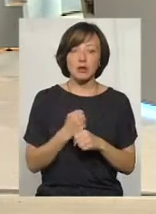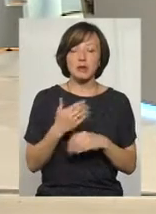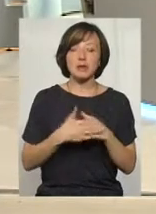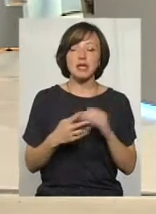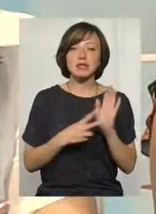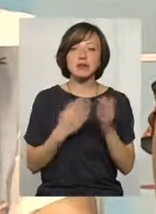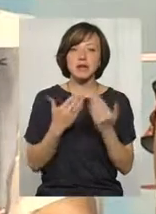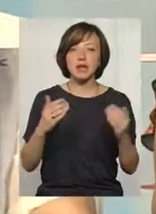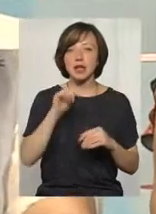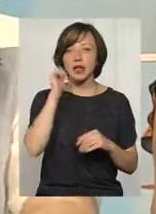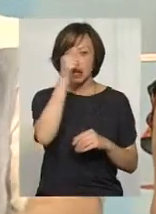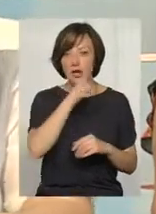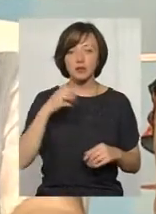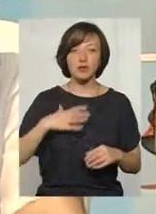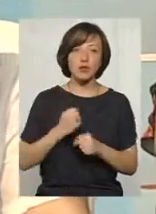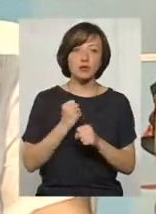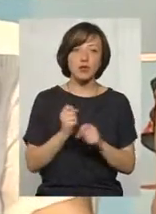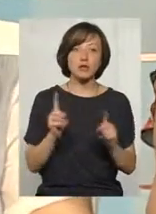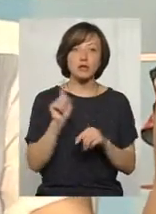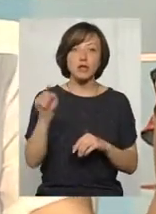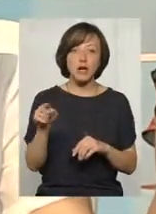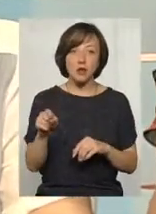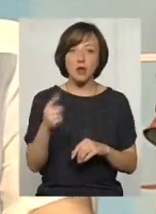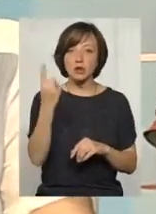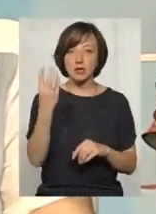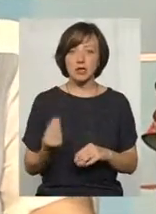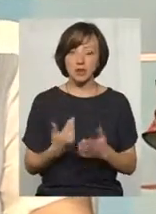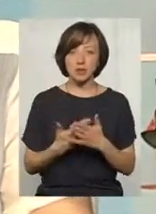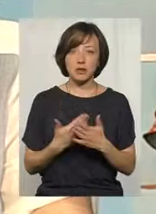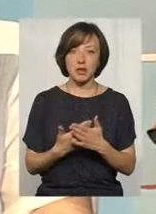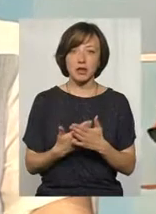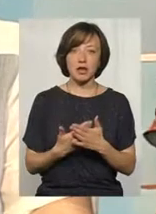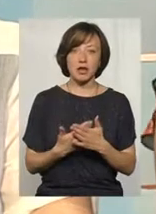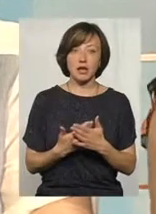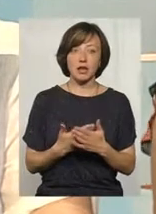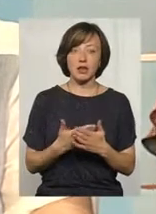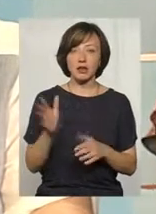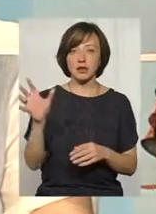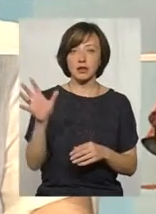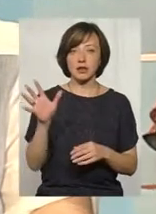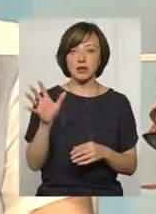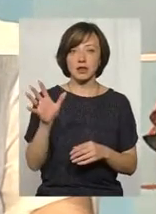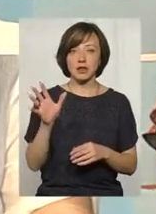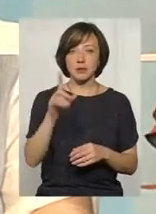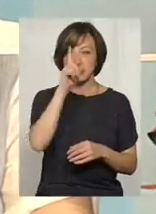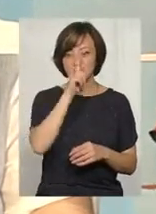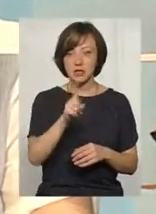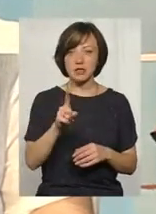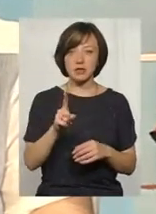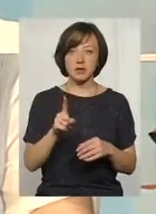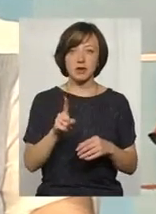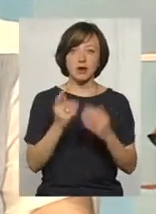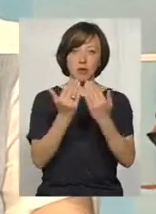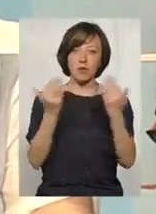семи виставок. Цілий рік мені доводиться працювати для того, щоб там один день, наприклад, виступити, і цілий місяць чи скільки